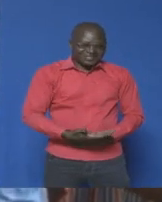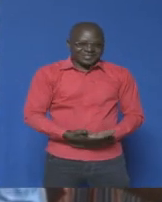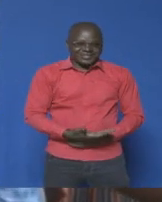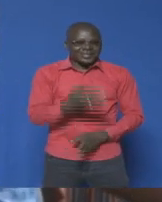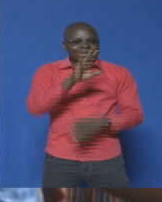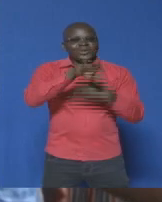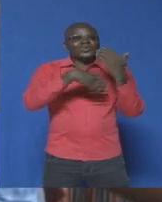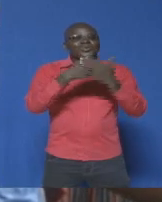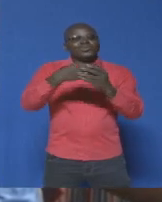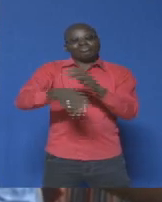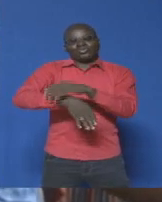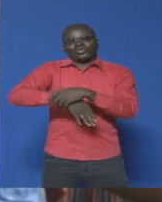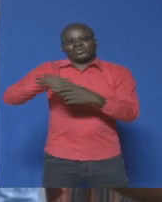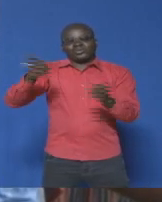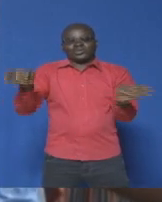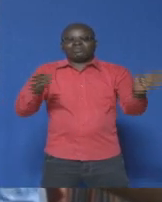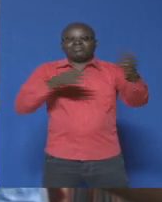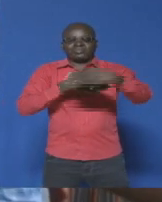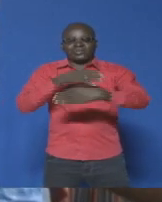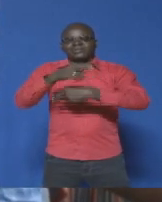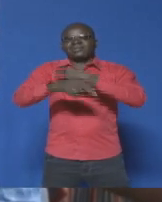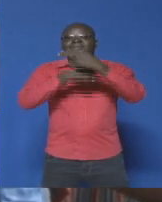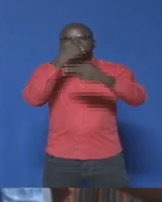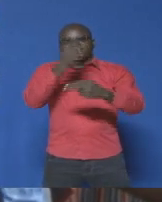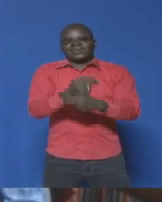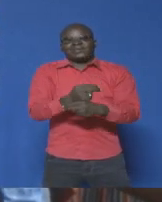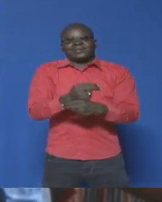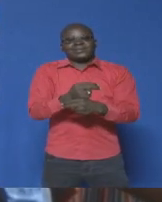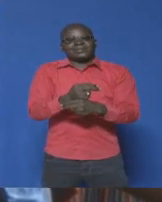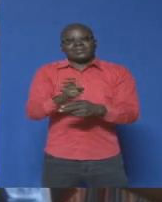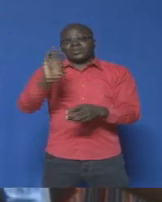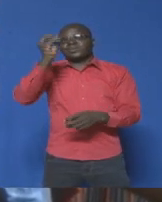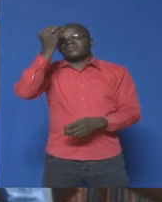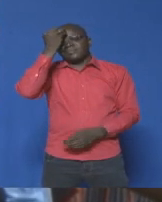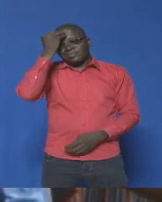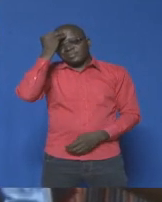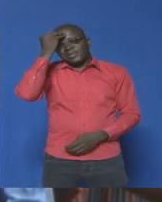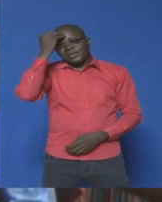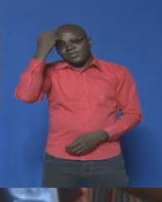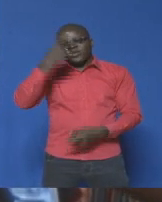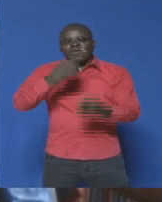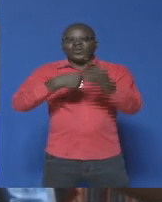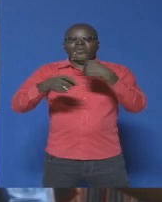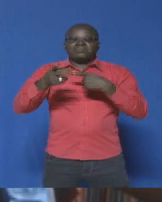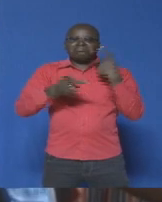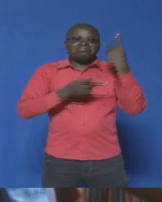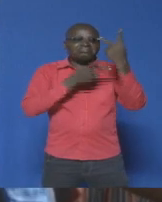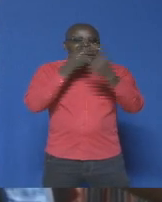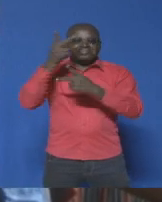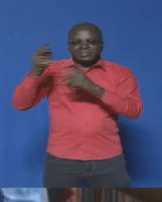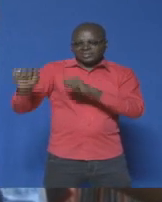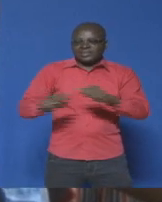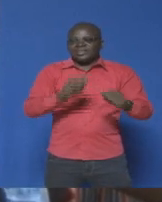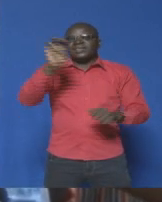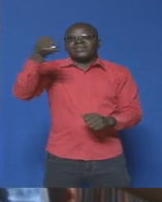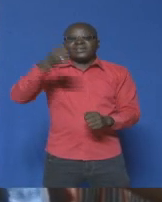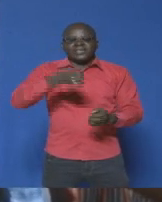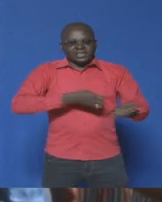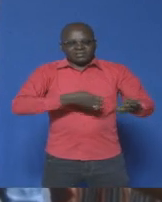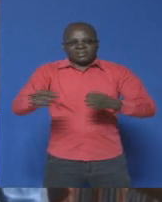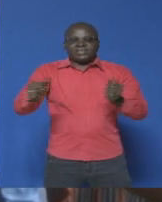sortie du bureau national, tout cas de manière officielle, pour venir superviser nos activités et échanger avec nous